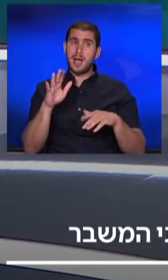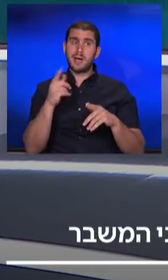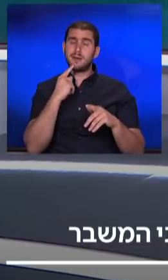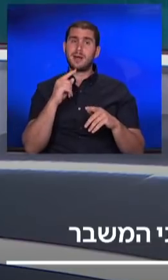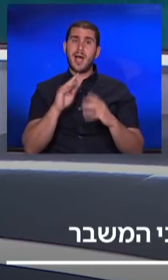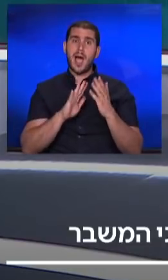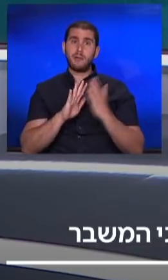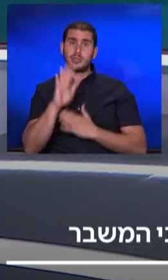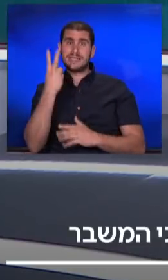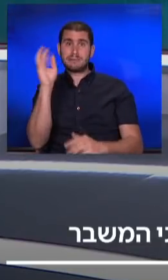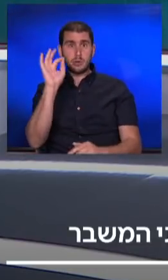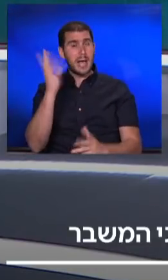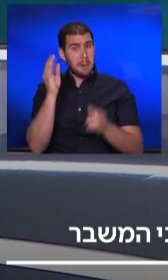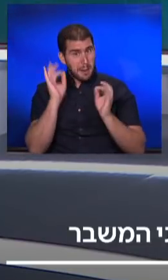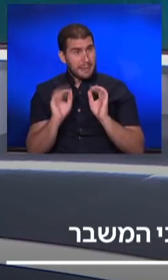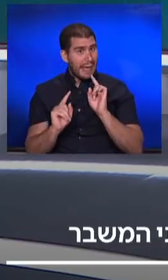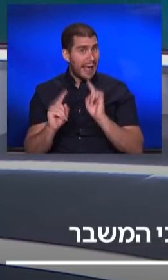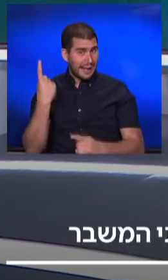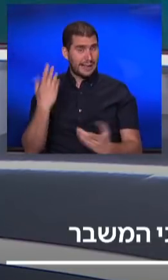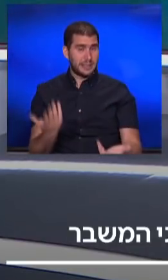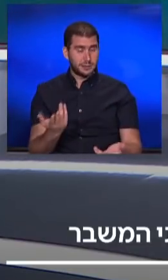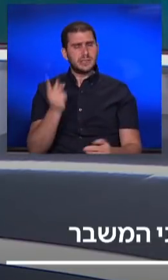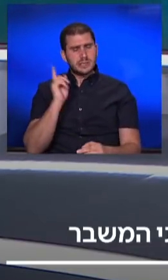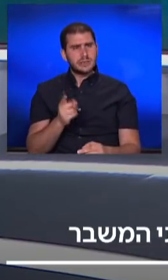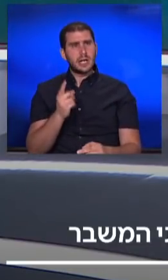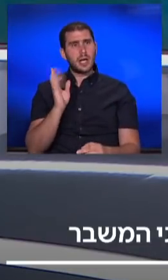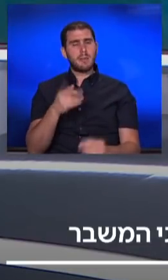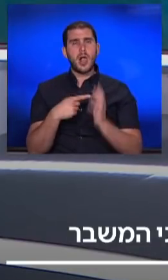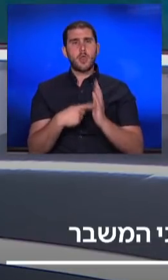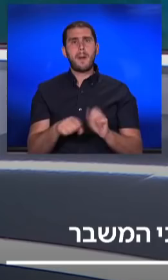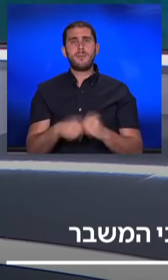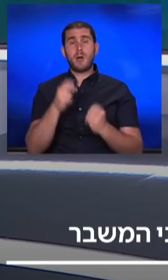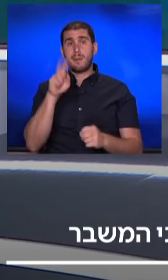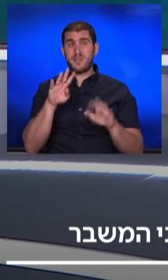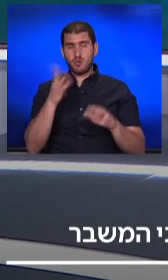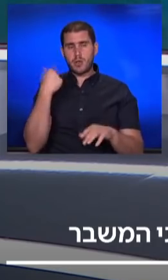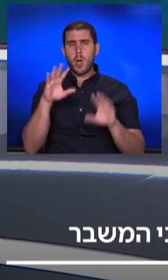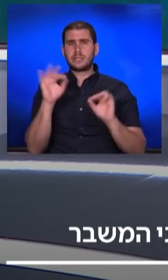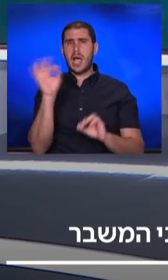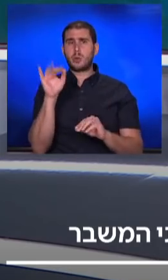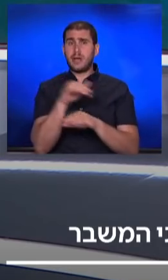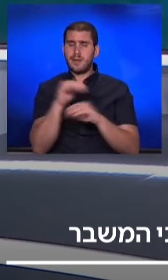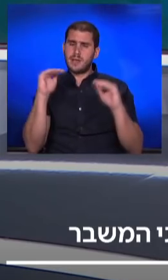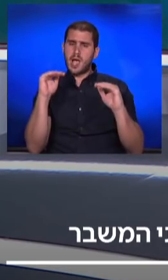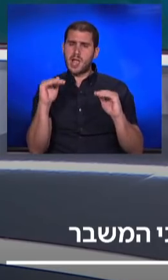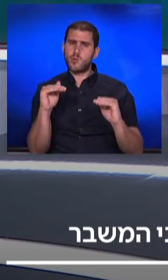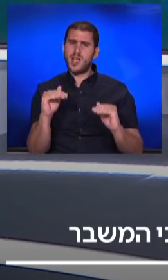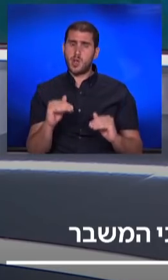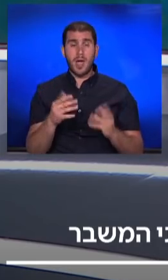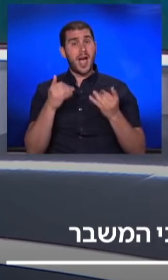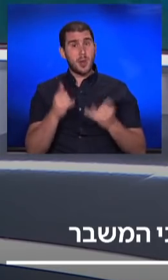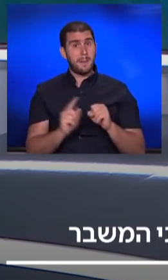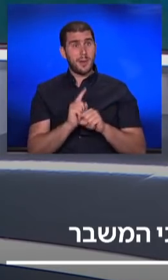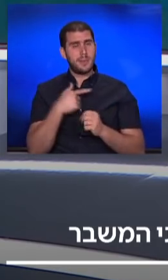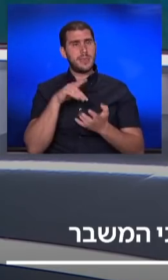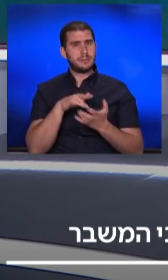אחוזים, שזה משהו שהוא באמת באמת חריג בהיקפו, צריך גם לדוגמה במשבר של 2009, היינו בעשרה אחוזי הפתלה וירדנו לאט לאט. היום כרגע אנחנו